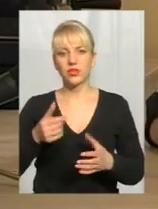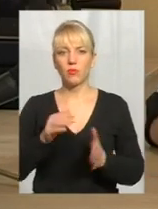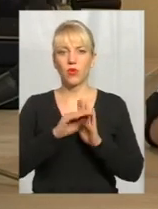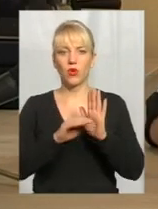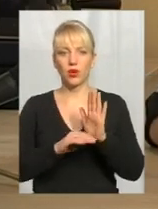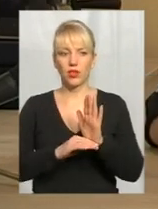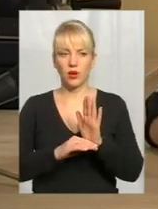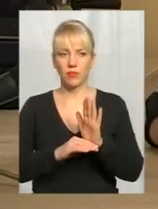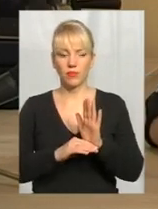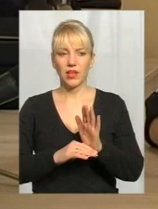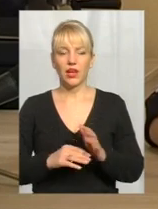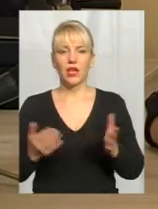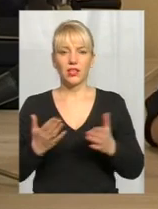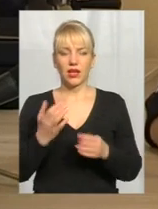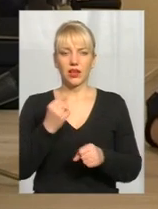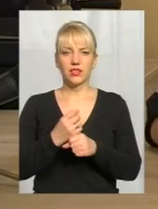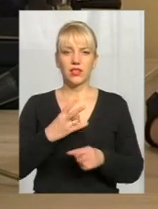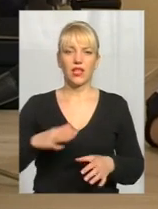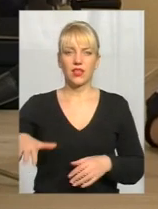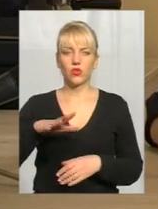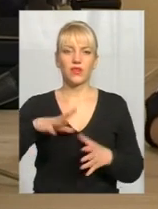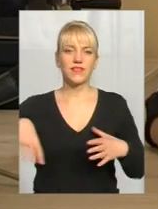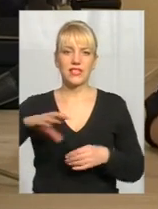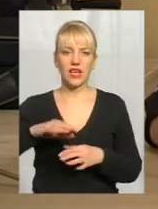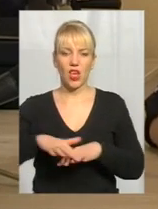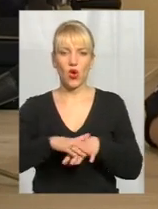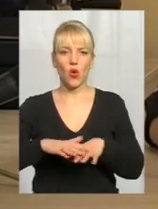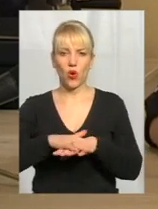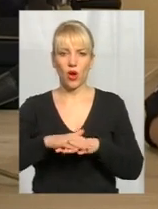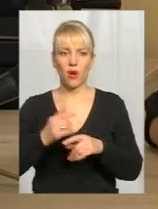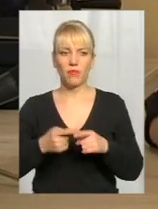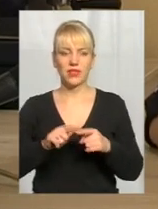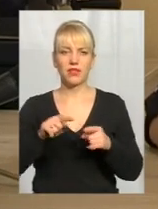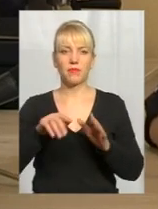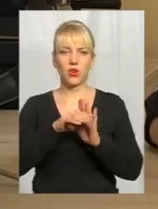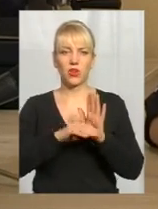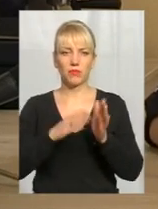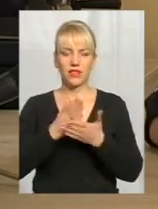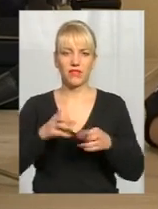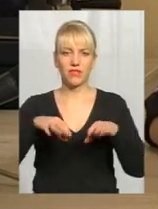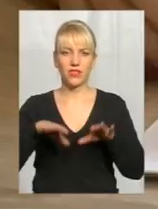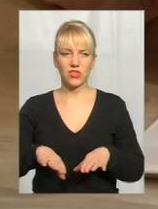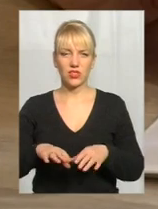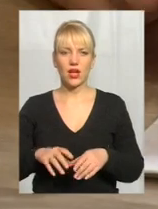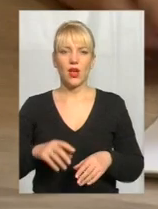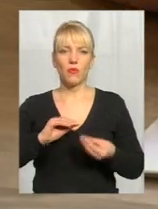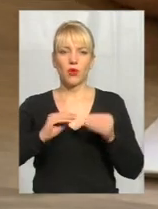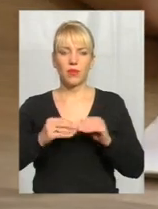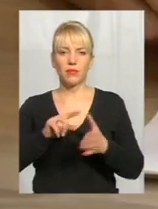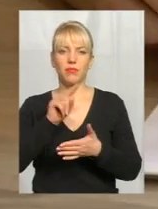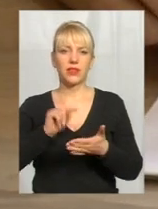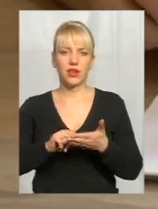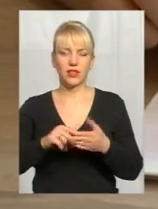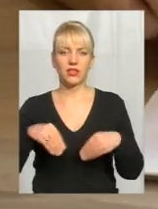піклування, яка діє на території всієї громади. Метою цієї програми є вирішення невідкладних проблем і питань.